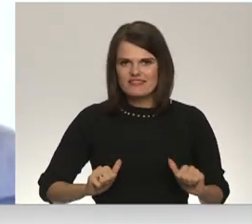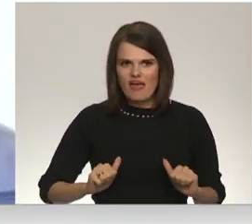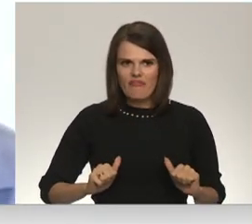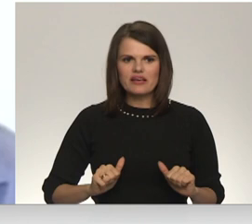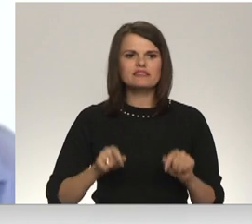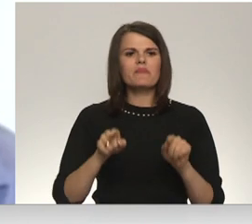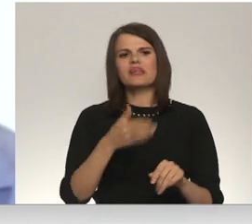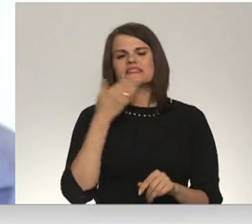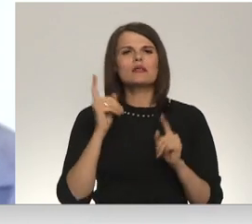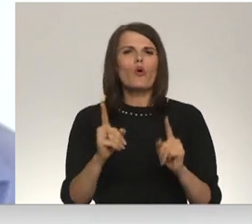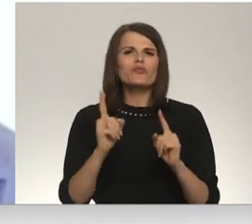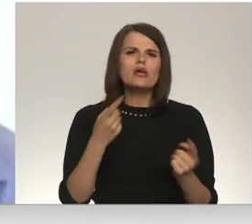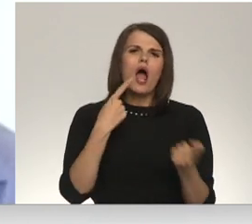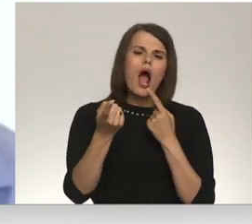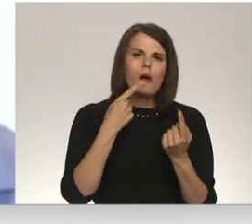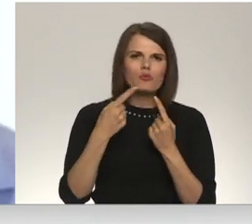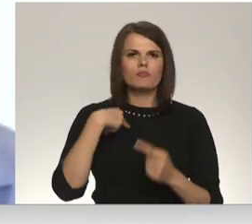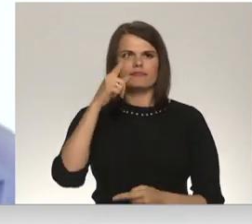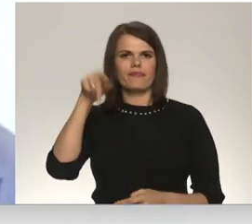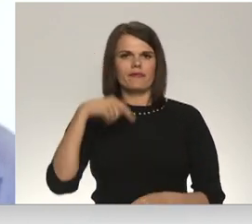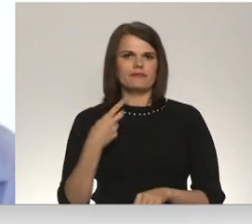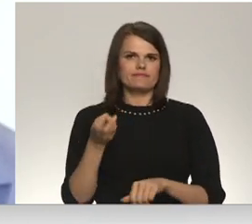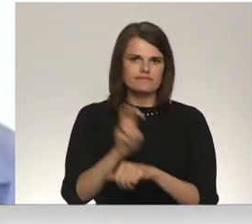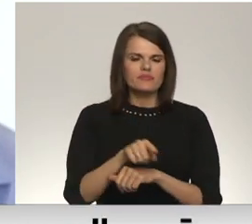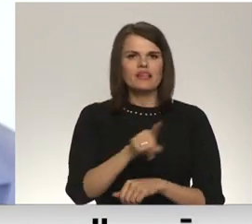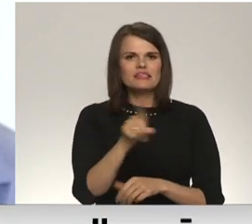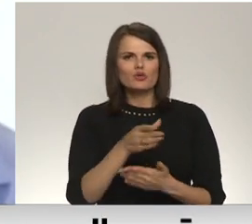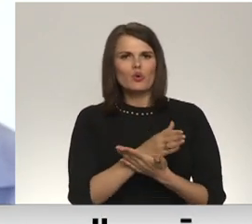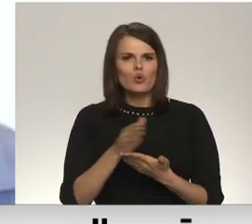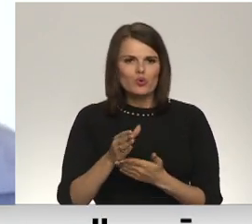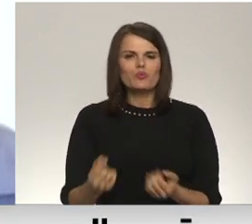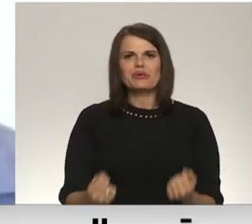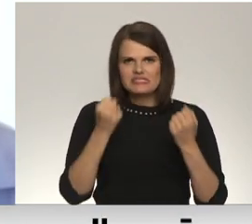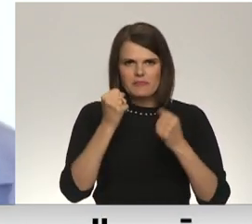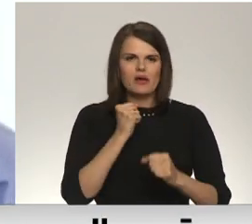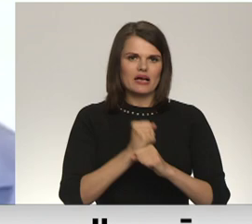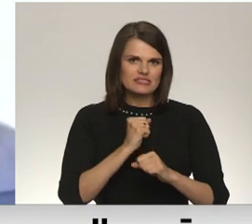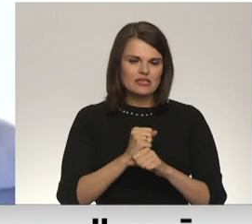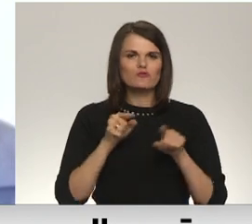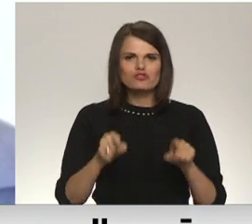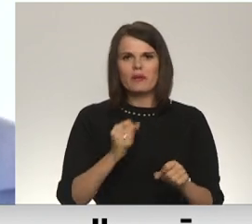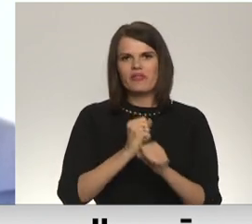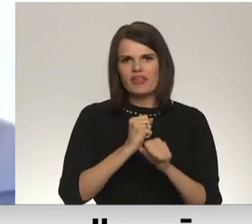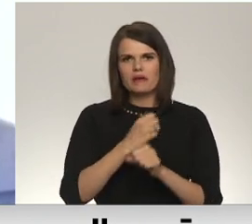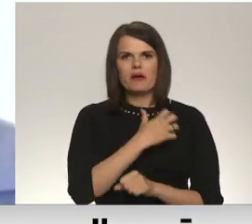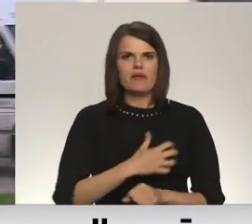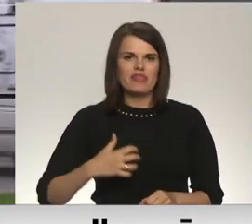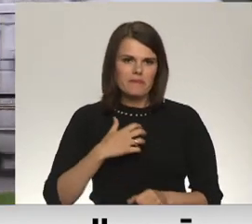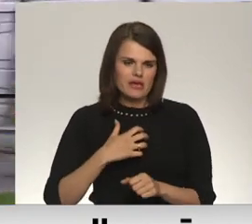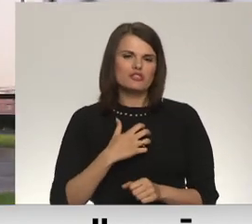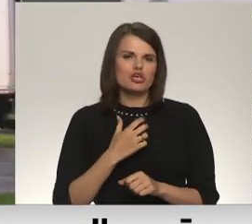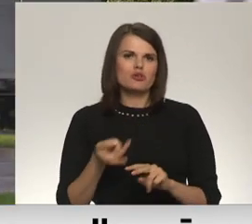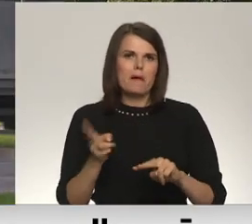aprunāšanās vai atzīmēšanās, es tā esmu. Tas ir rūpīgs, pamatīgs, smags darbs un šim darbam ir vajadzīgi resursi.